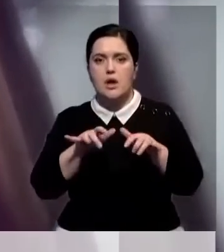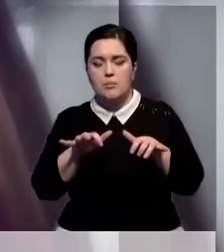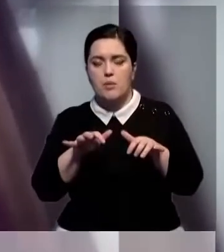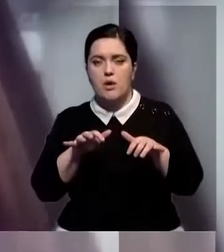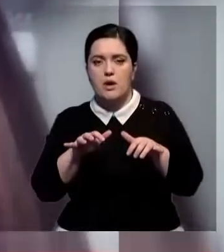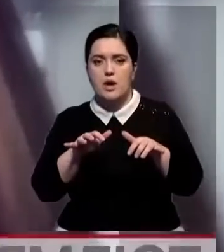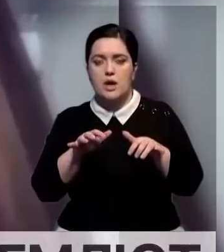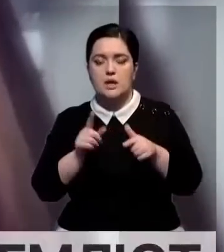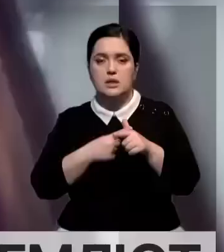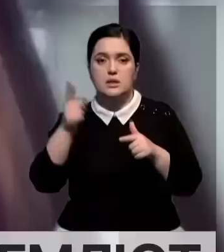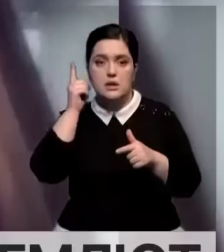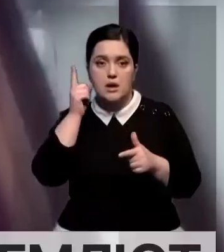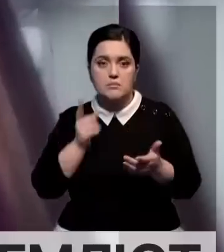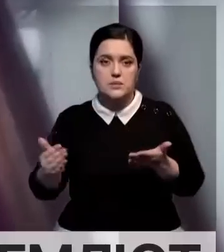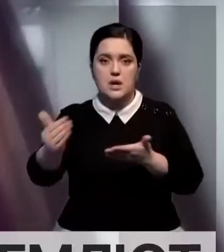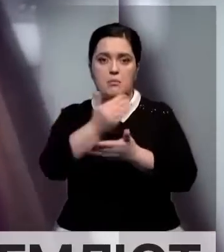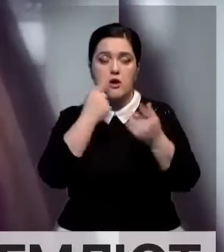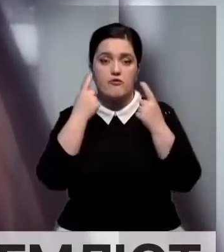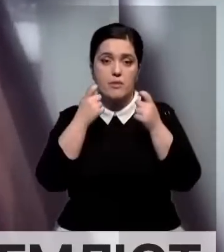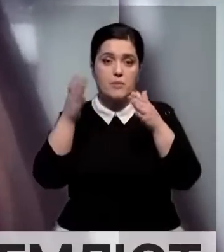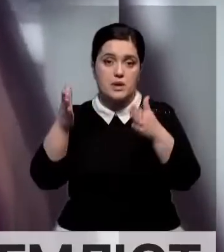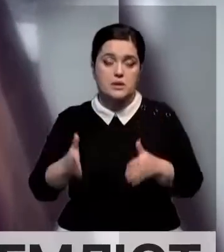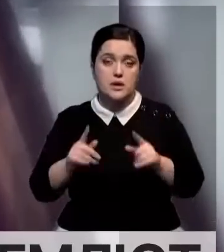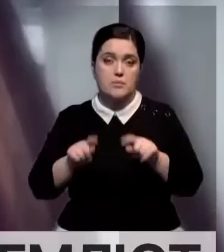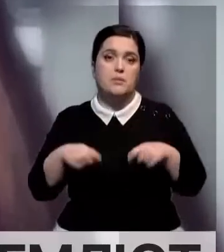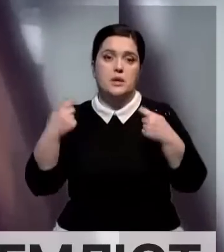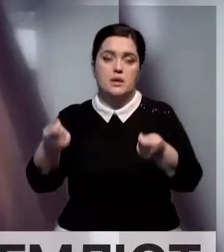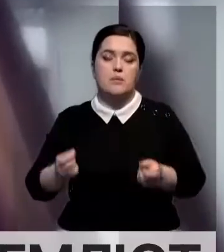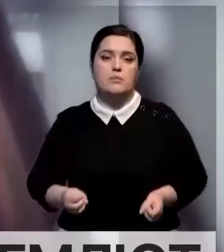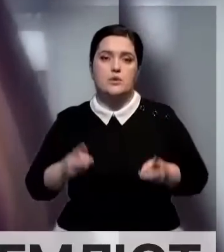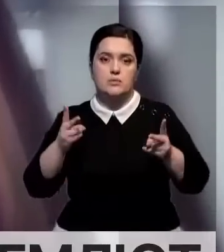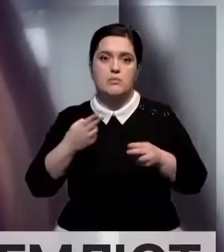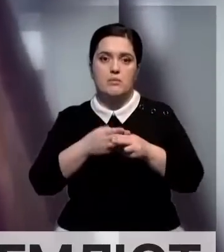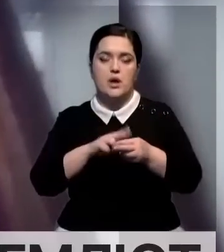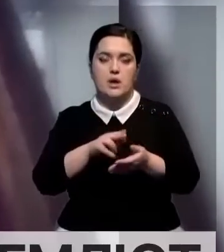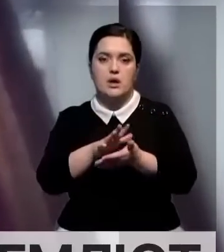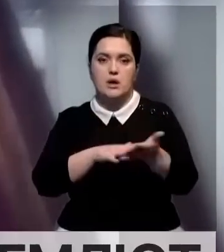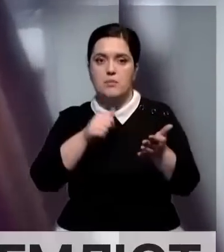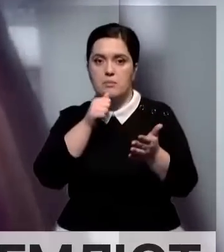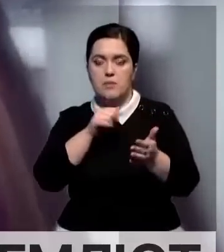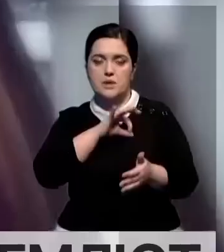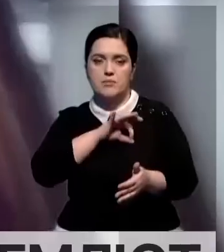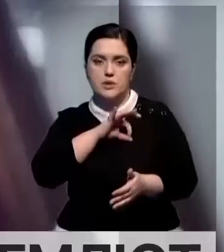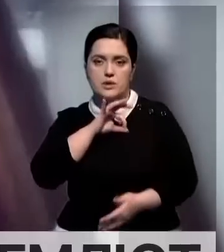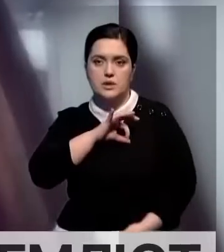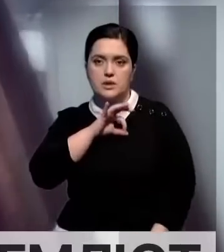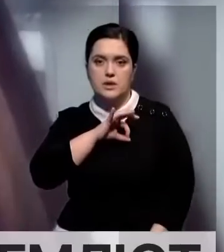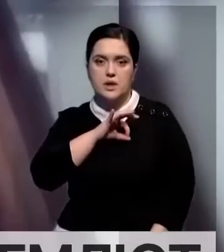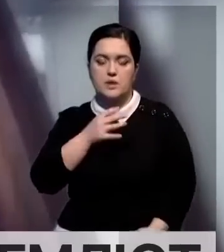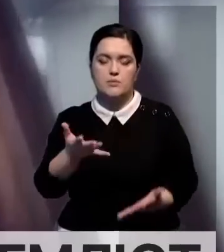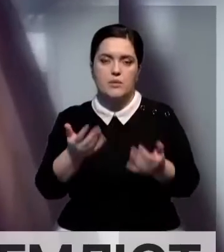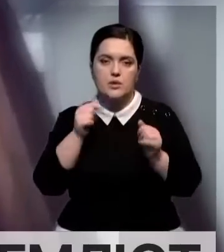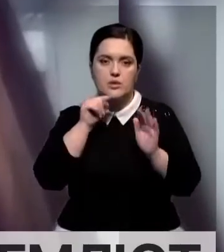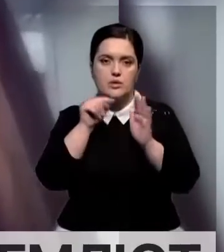вирусами, который собирает информацию о вас и потом передает злоумышленникам, которые они потом в дальнейшем тоже пытаются использовать для того, чтобы получить